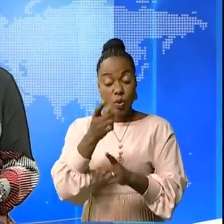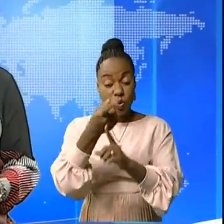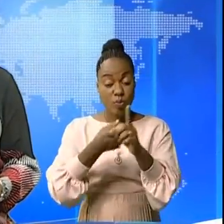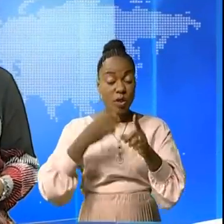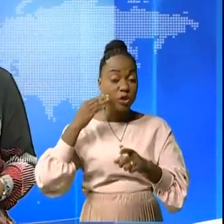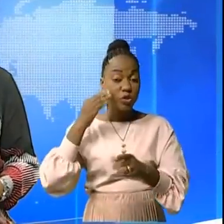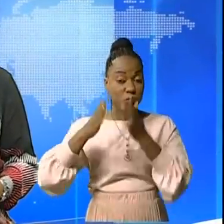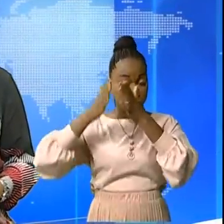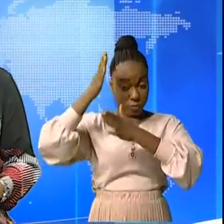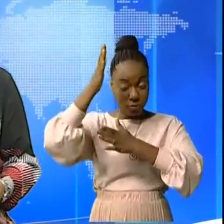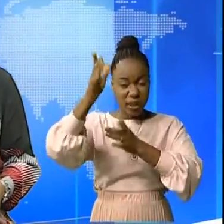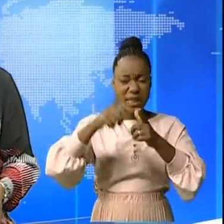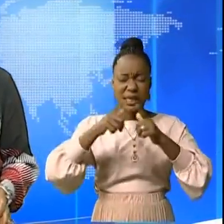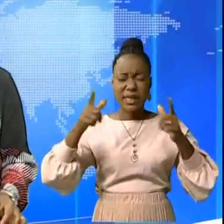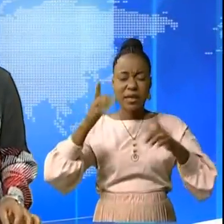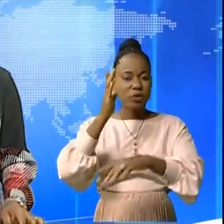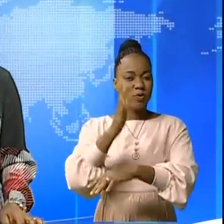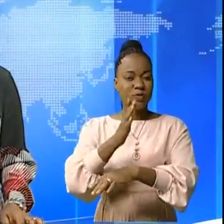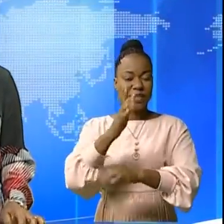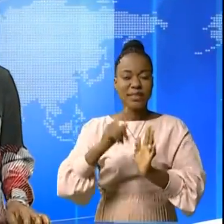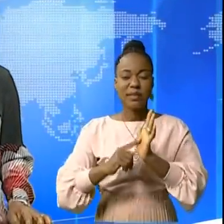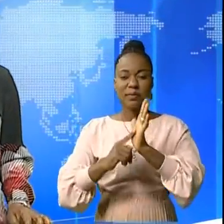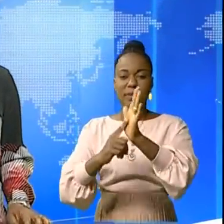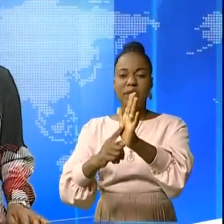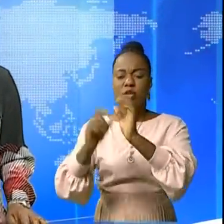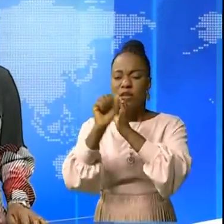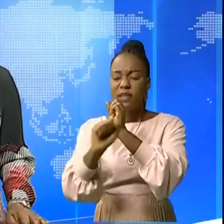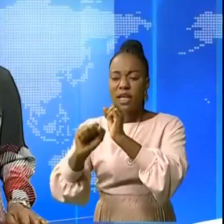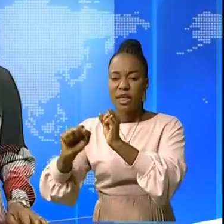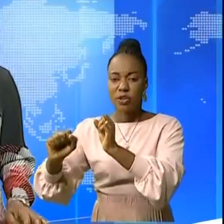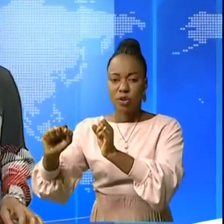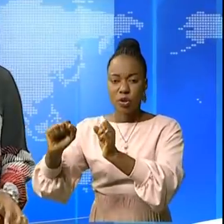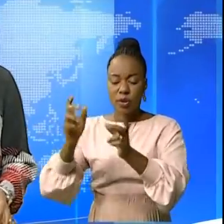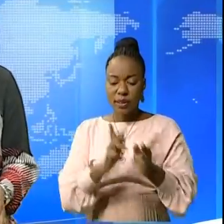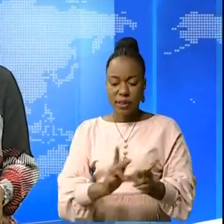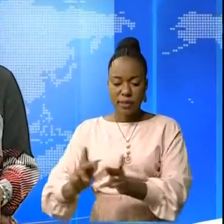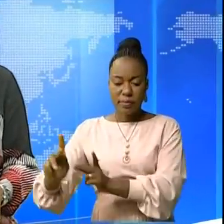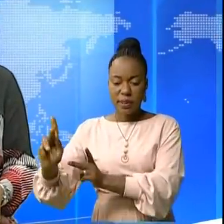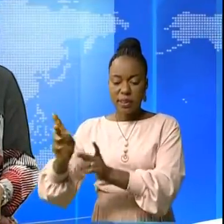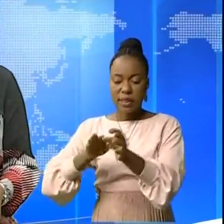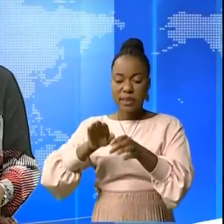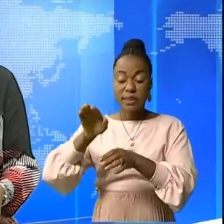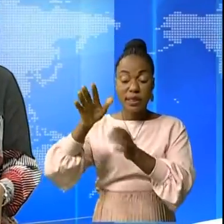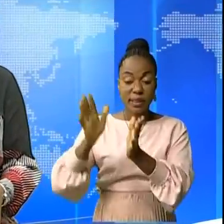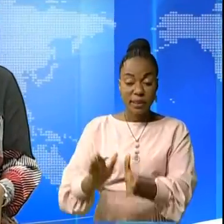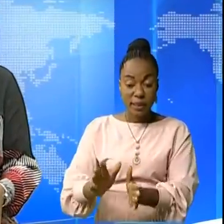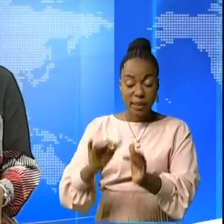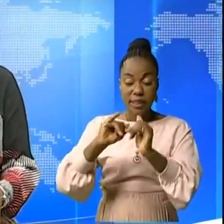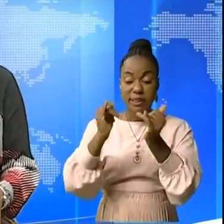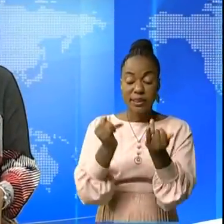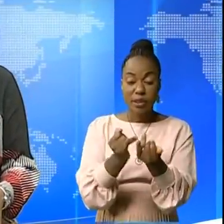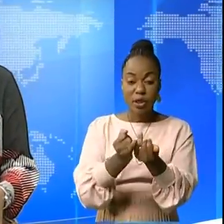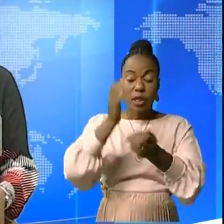de l'année prochaine une grande conférence de présentation et vulgarisation du plan directeur d'industrialisation. Le